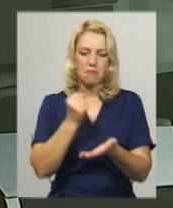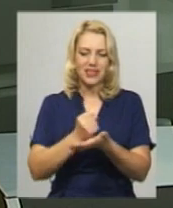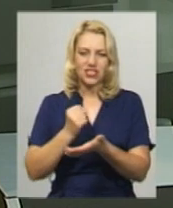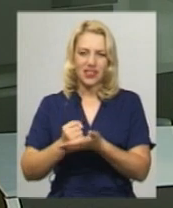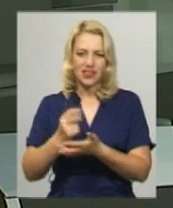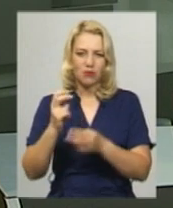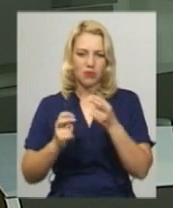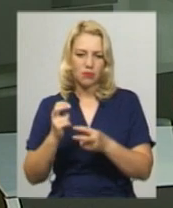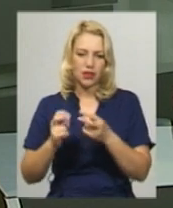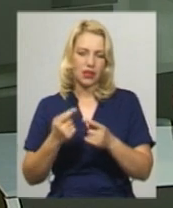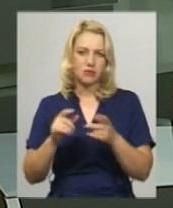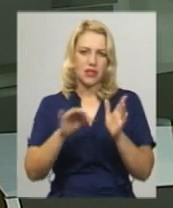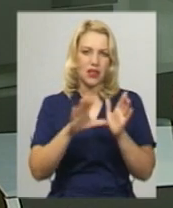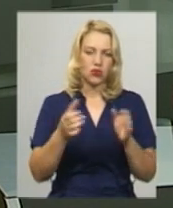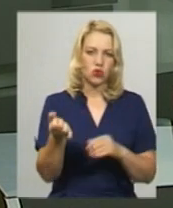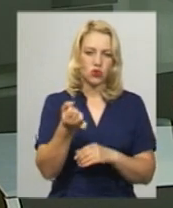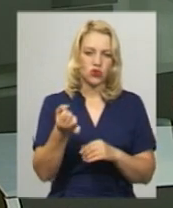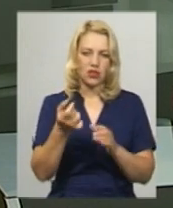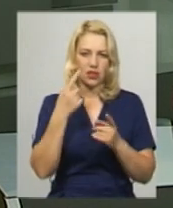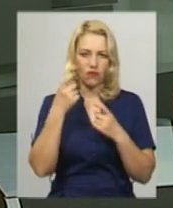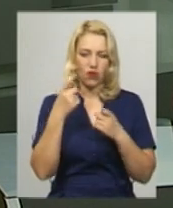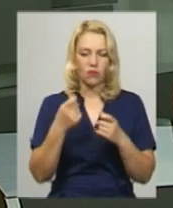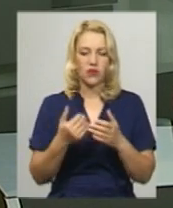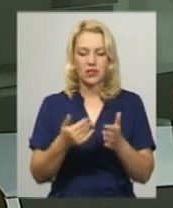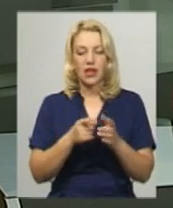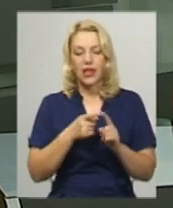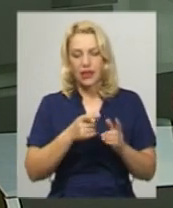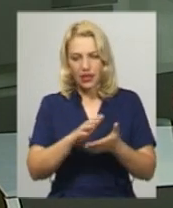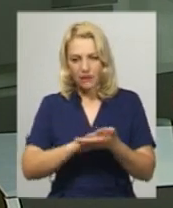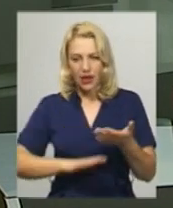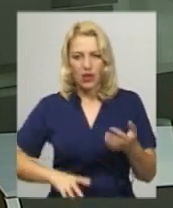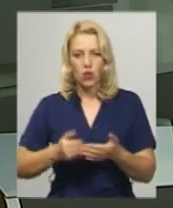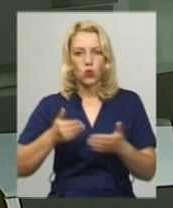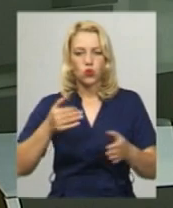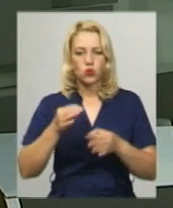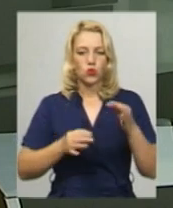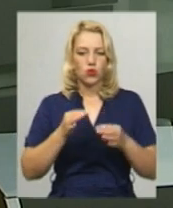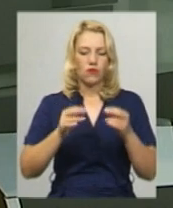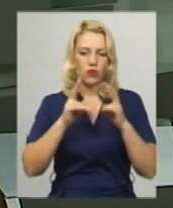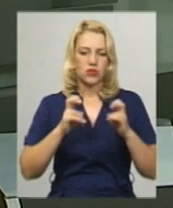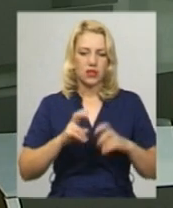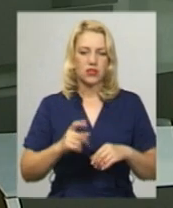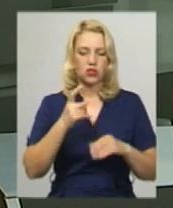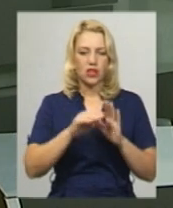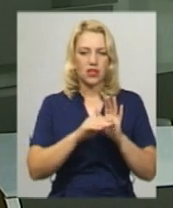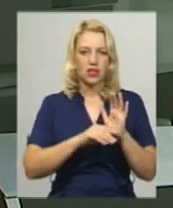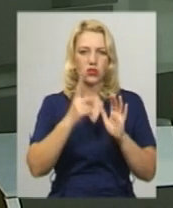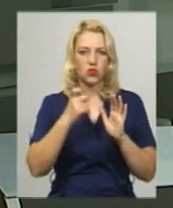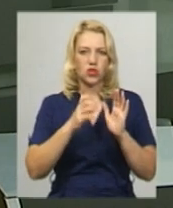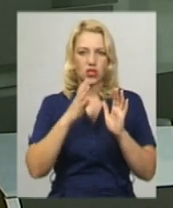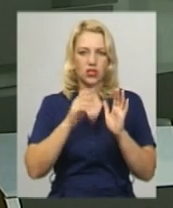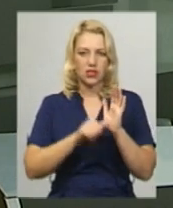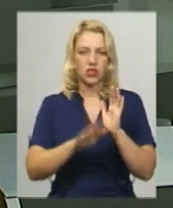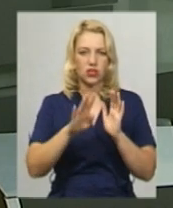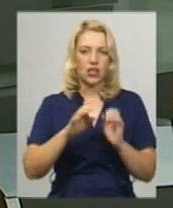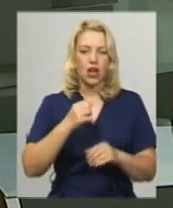електронні носії інформації. Триває досудове розслідування за частиною 2 ст. 364 «Зловживання владою або